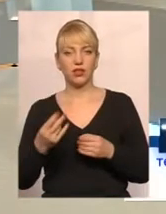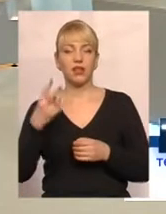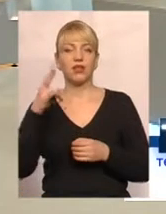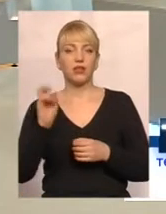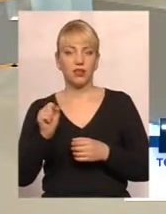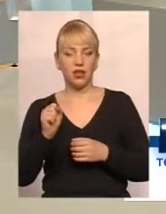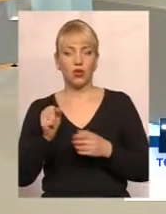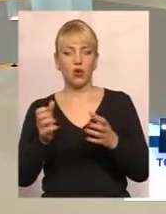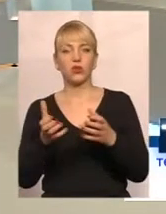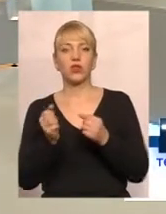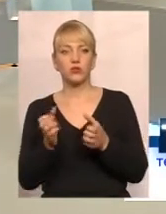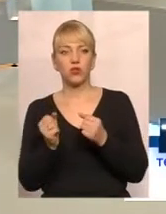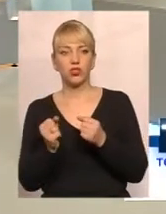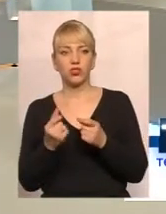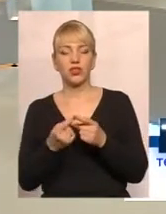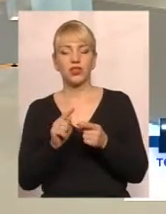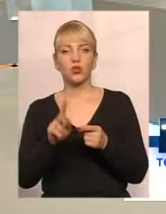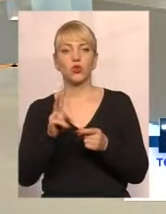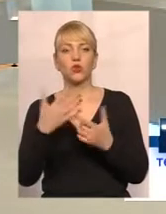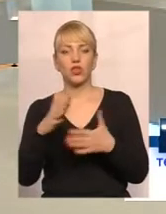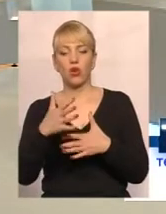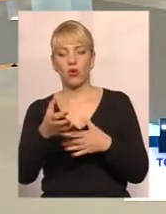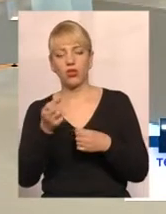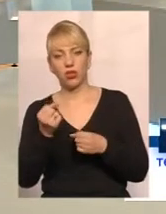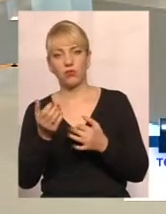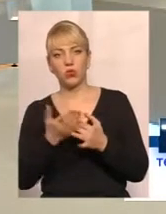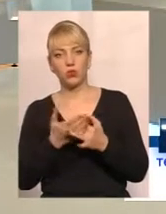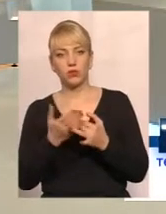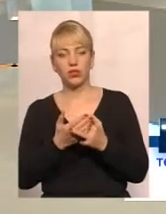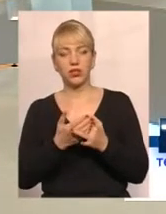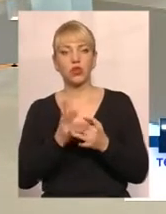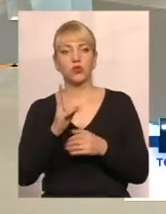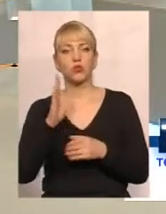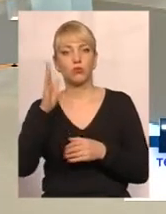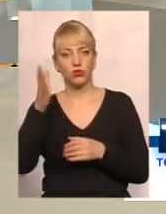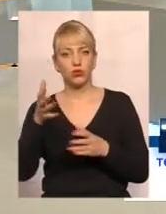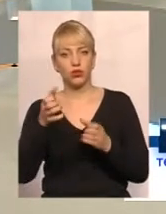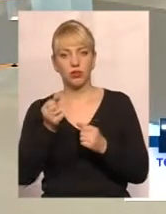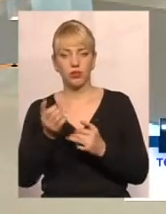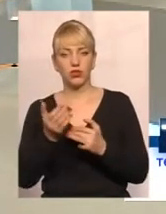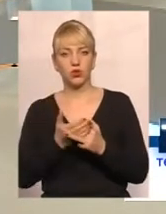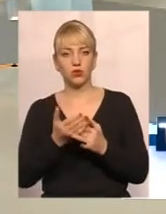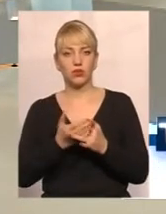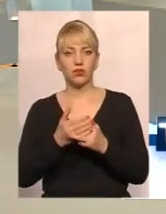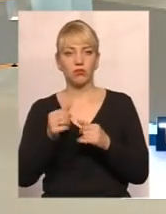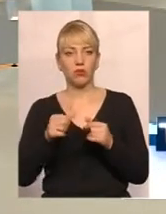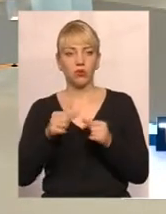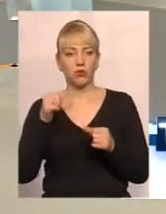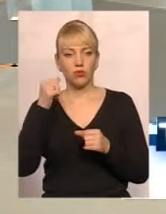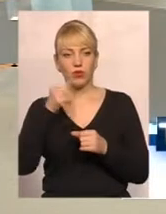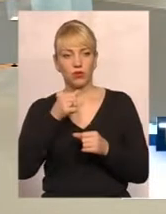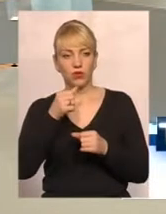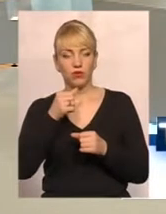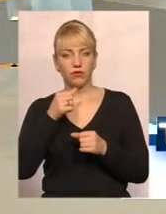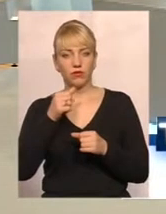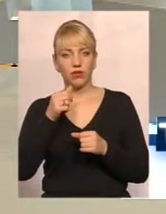одержувачів, хто вже отримує субсидії, або ті, які будуть отримувати субсидії, звернувся в минулому році, оскільки, якщо